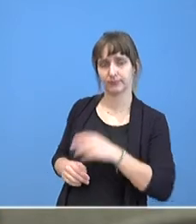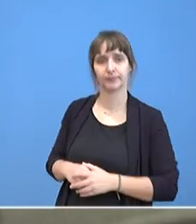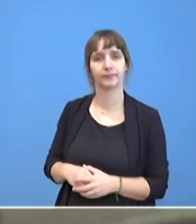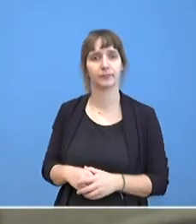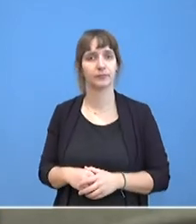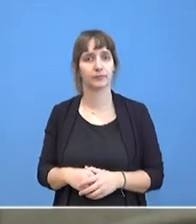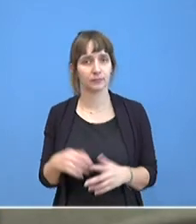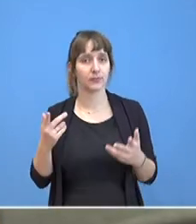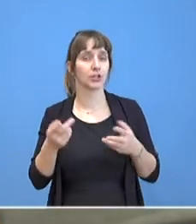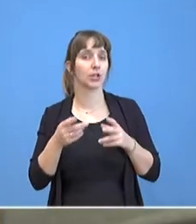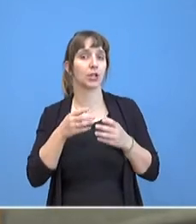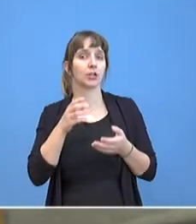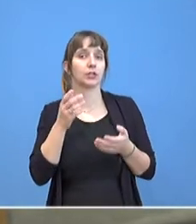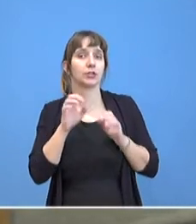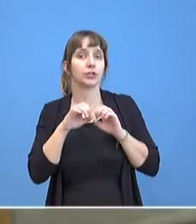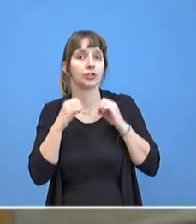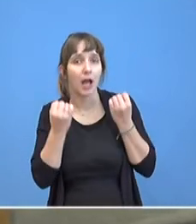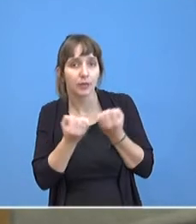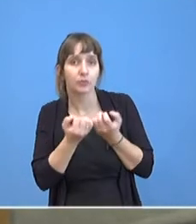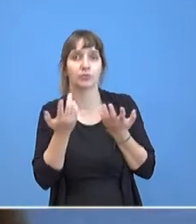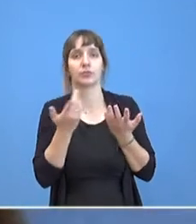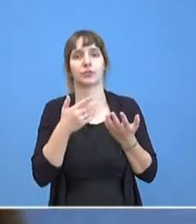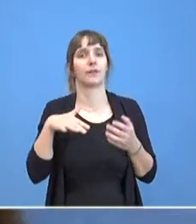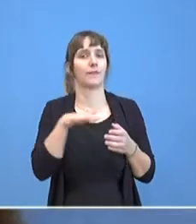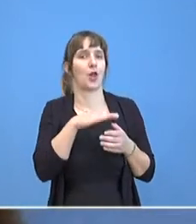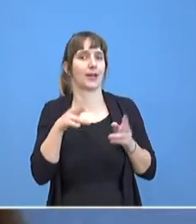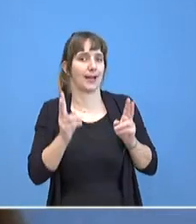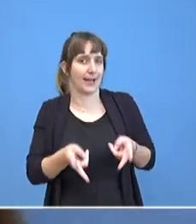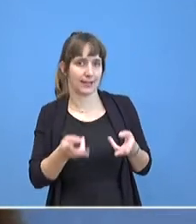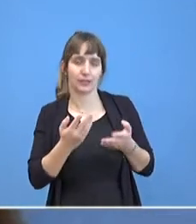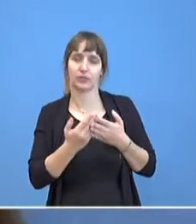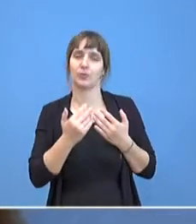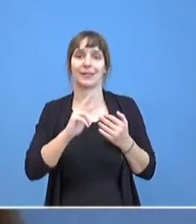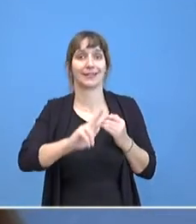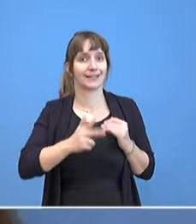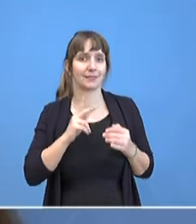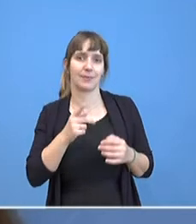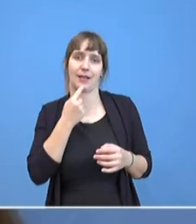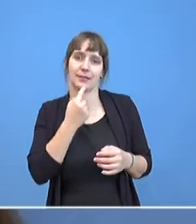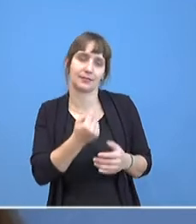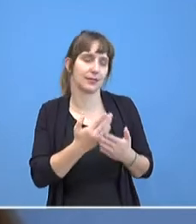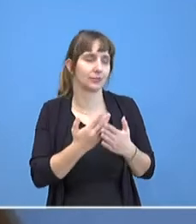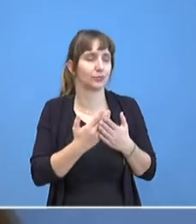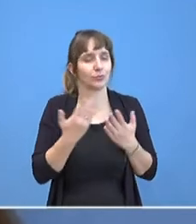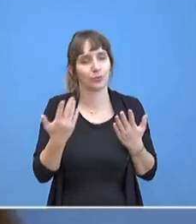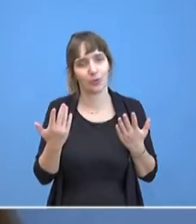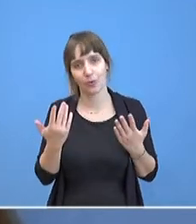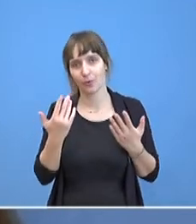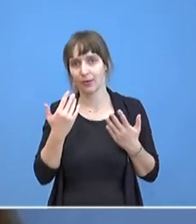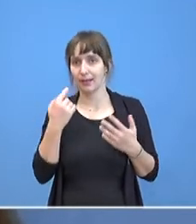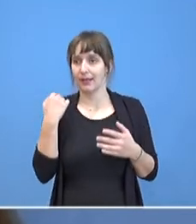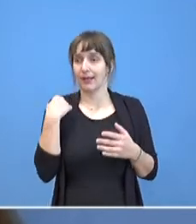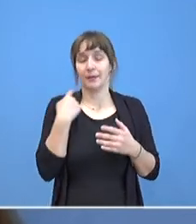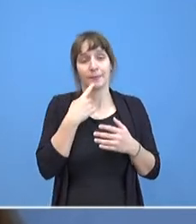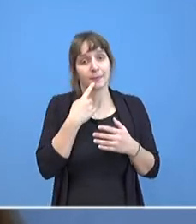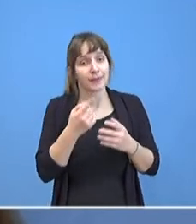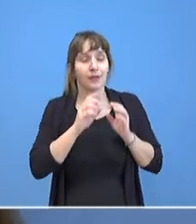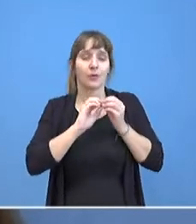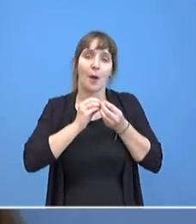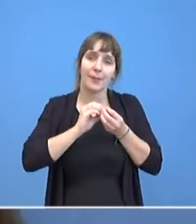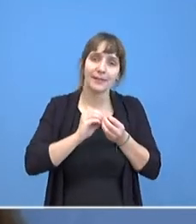Status habe ich jetzt an dieser Stelle mehrfach, zum dritten Mal ausgeführt. Ich habe auch gerade eben ausgeführt, dass es eine sehr komplexe